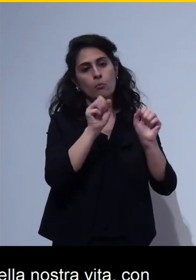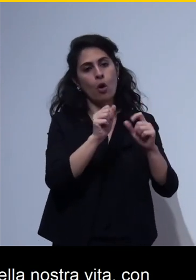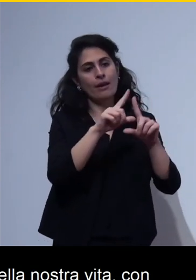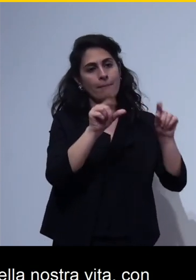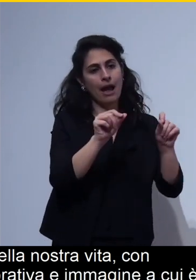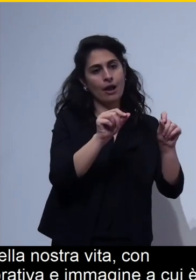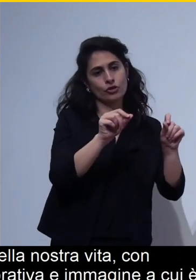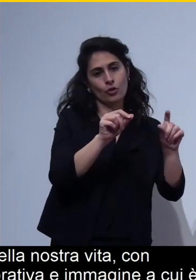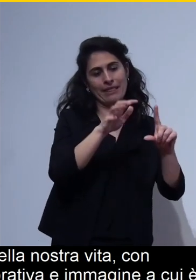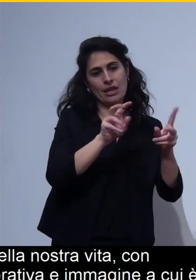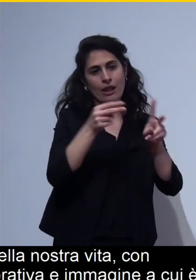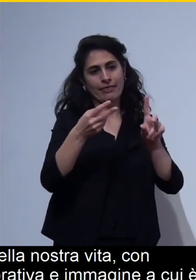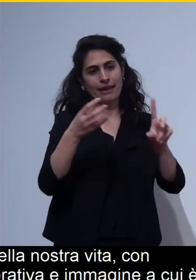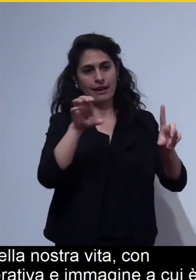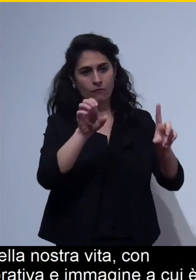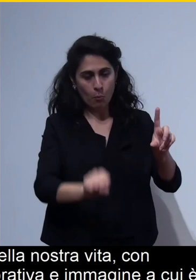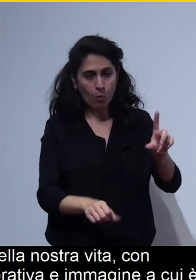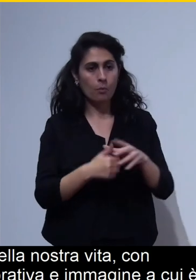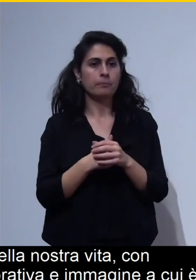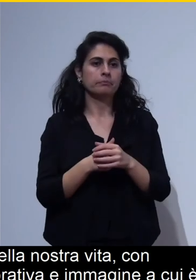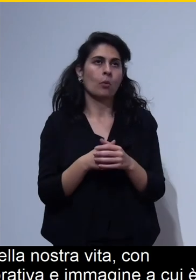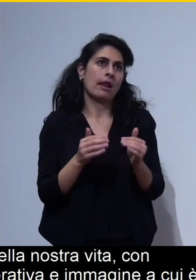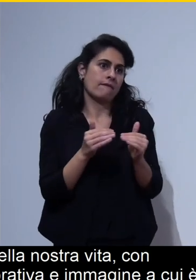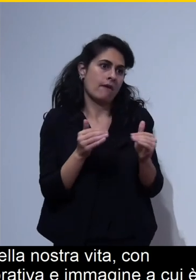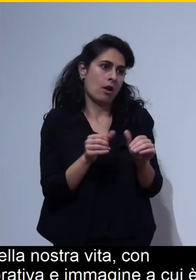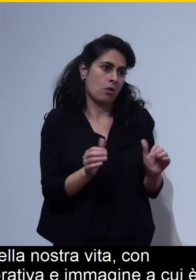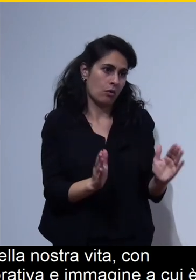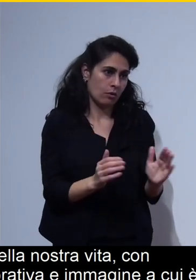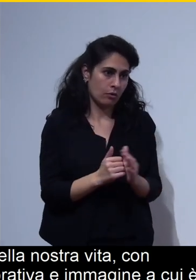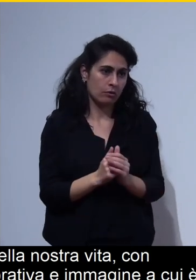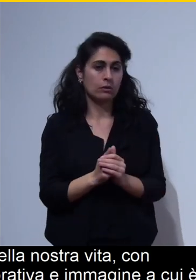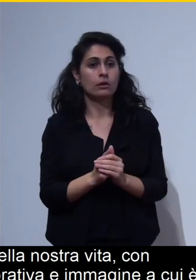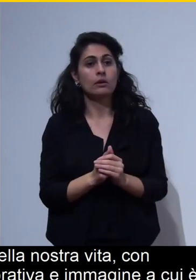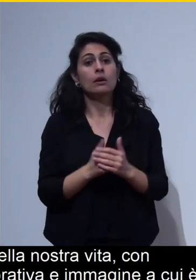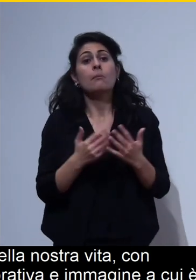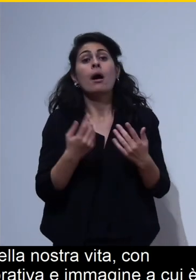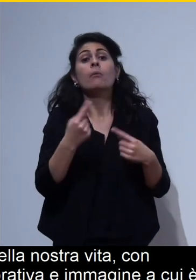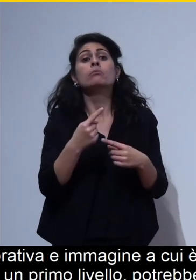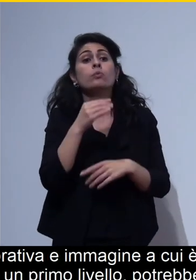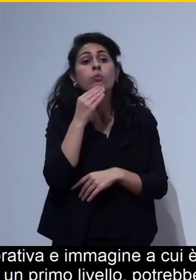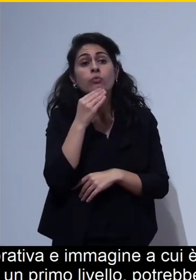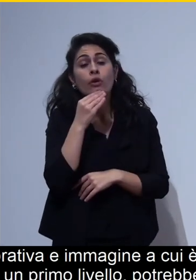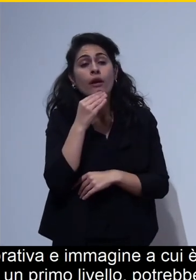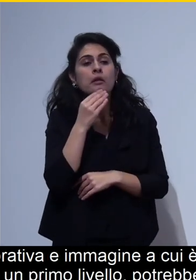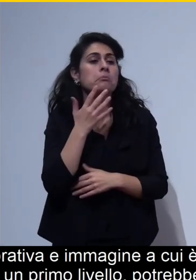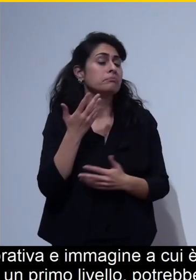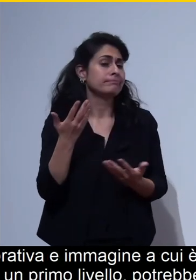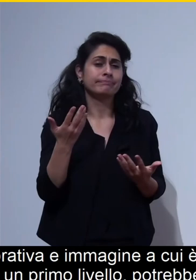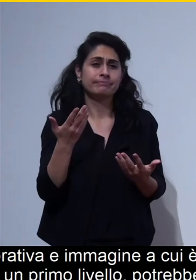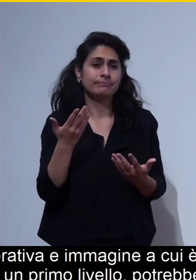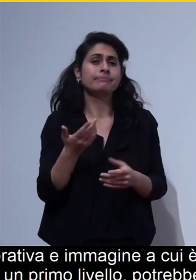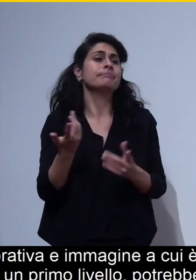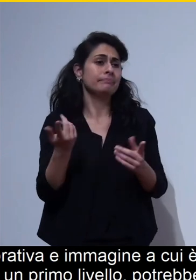questo è un primo livello poi come dicevo prima potrebbe non bastare potrebbe essere necessario introdurre il